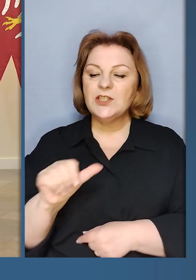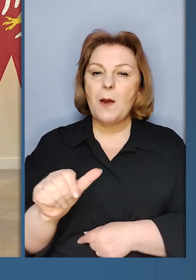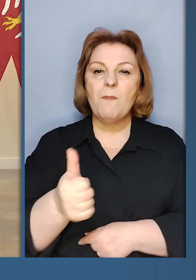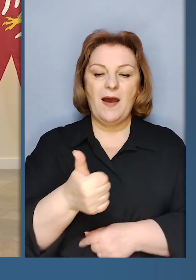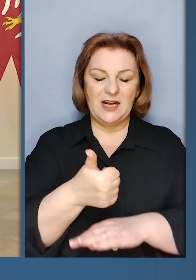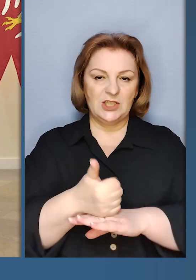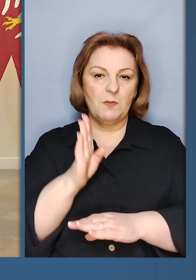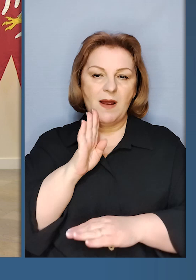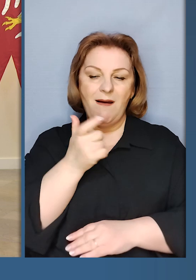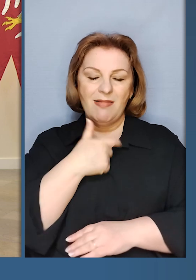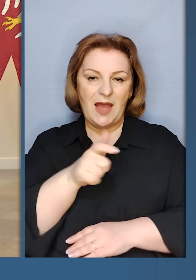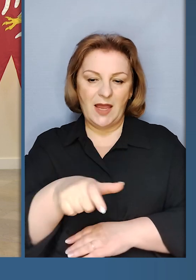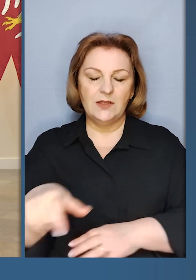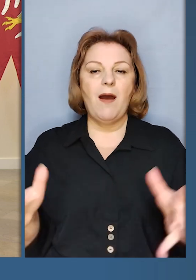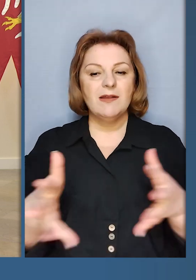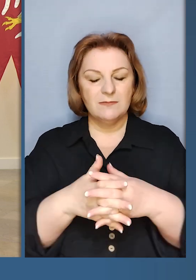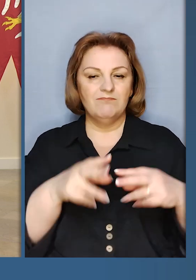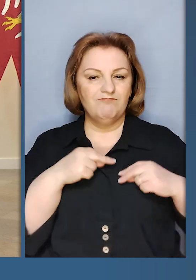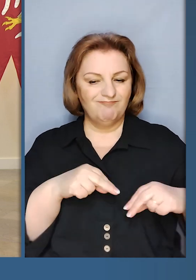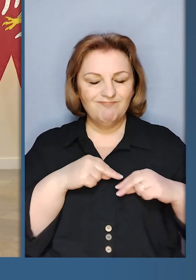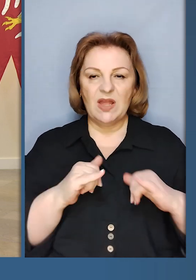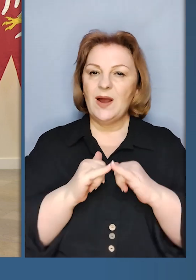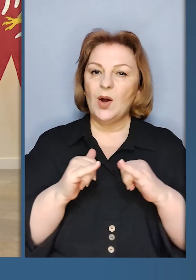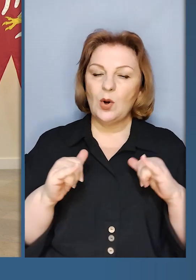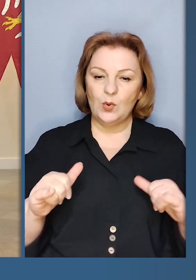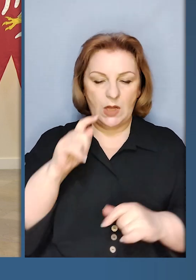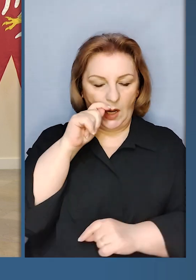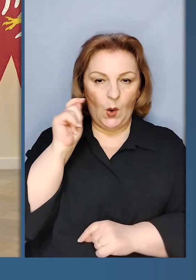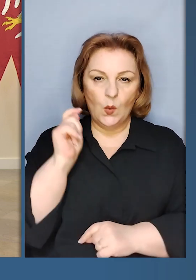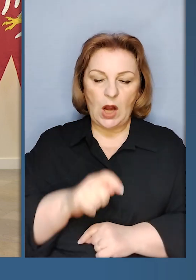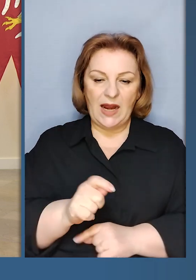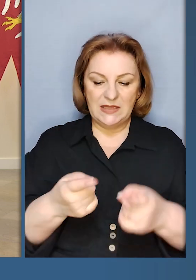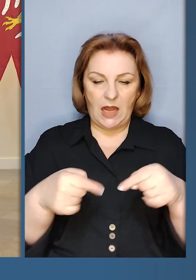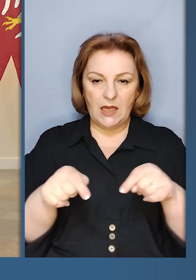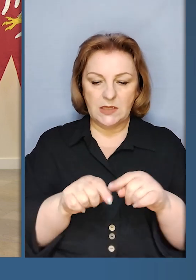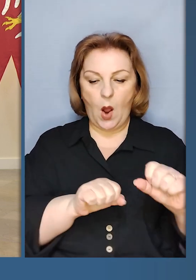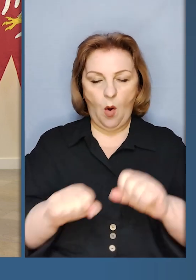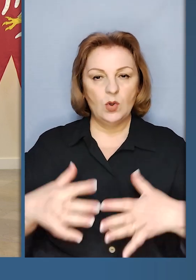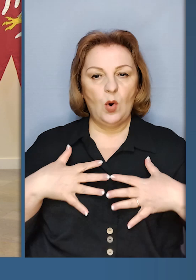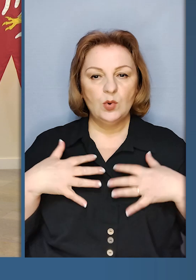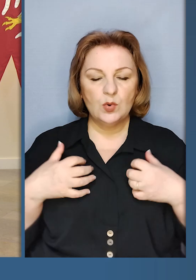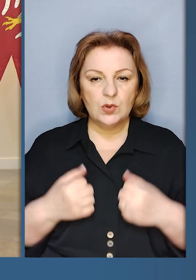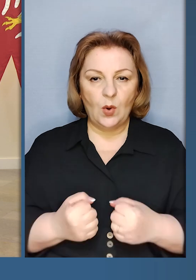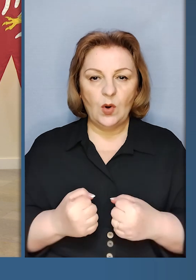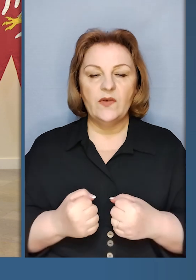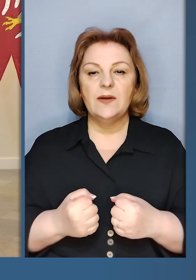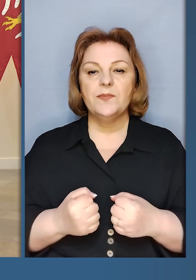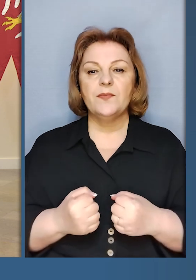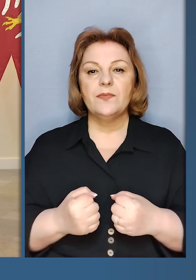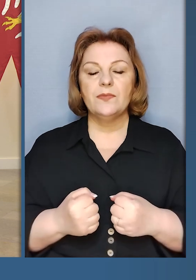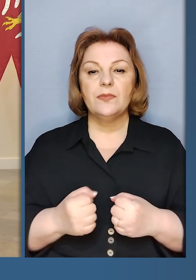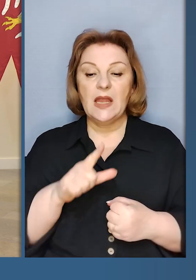леді за таку співпрацю, за розвиток українського сектору огорони здоров'я, за